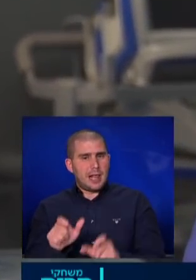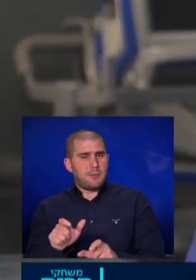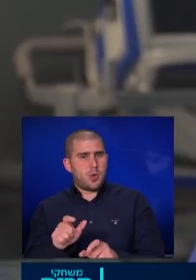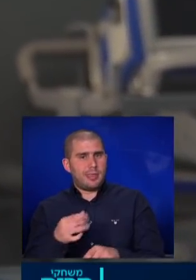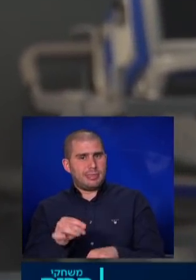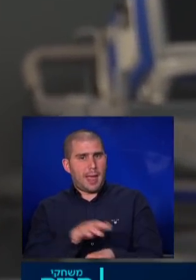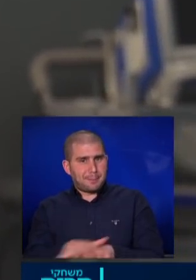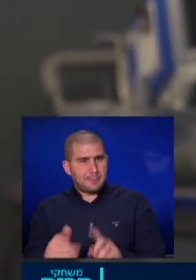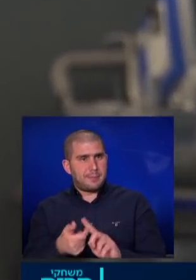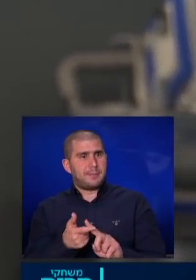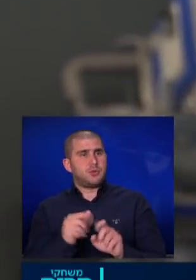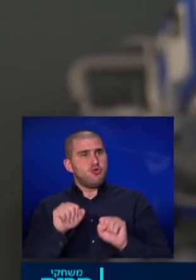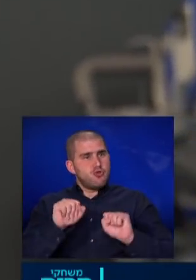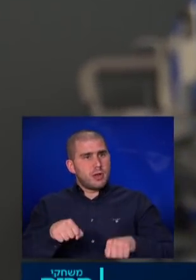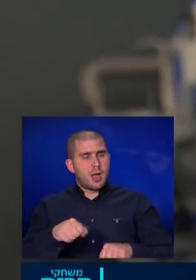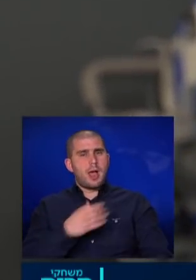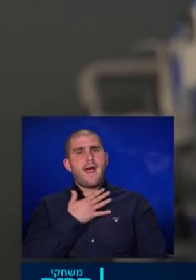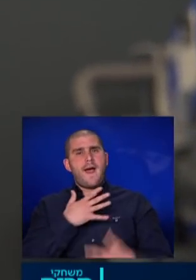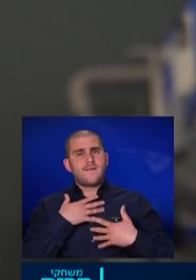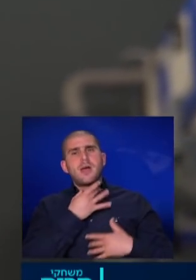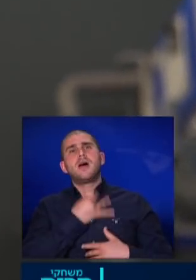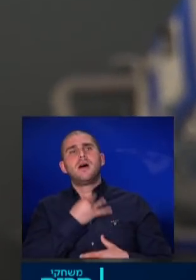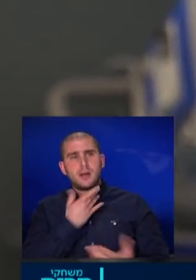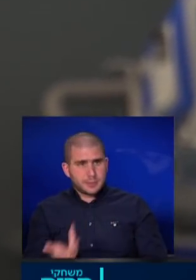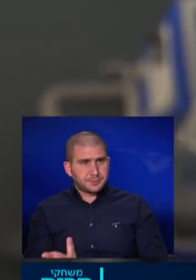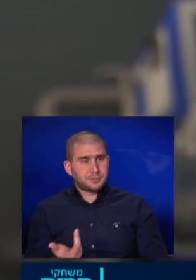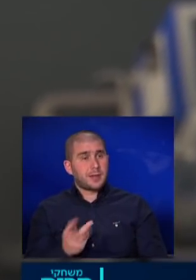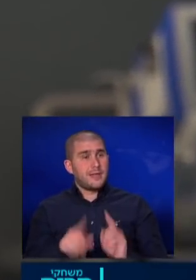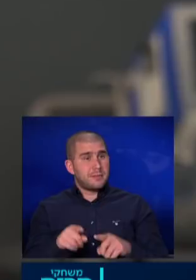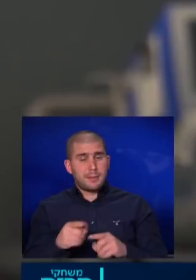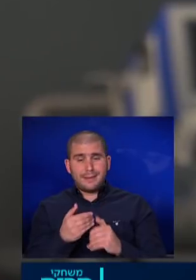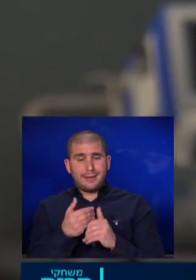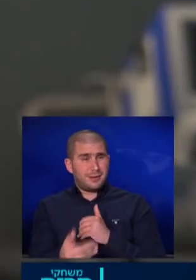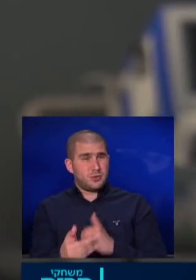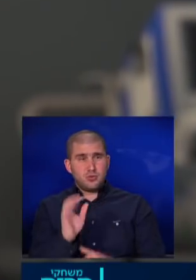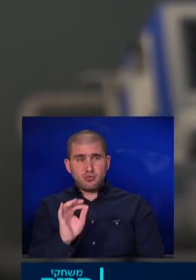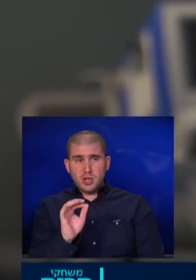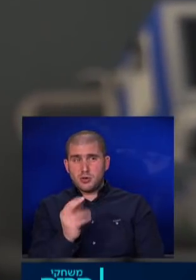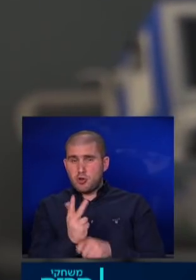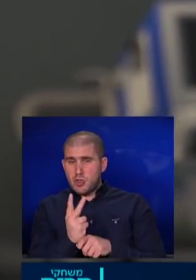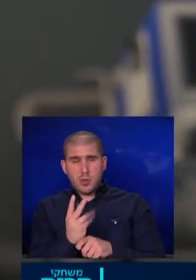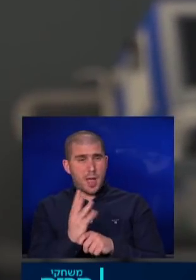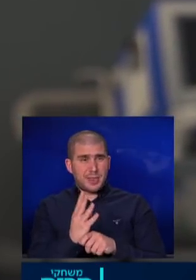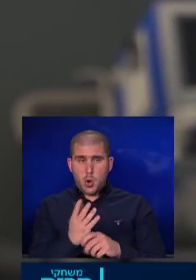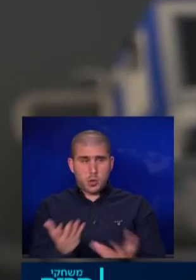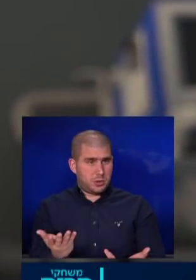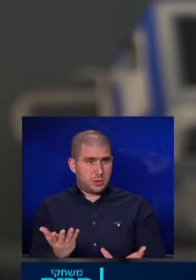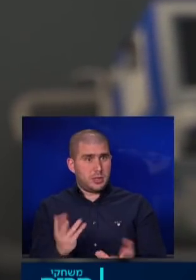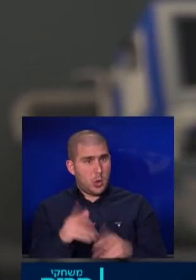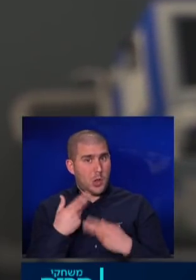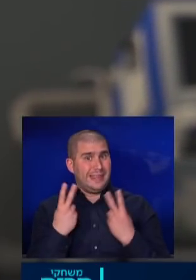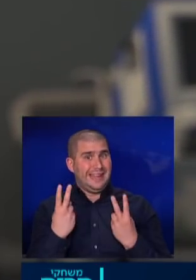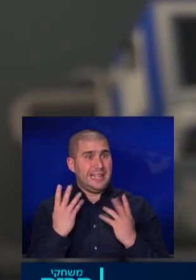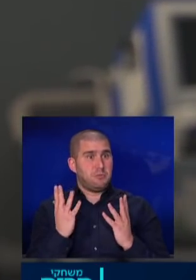השליטה על נתיב האוויר ולפעמים הדילה הזה של שלוש ארבע דקות הוא יכול להיות